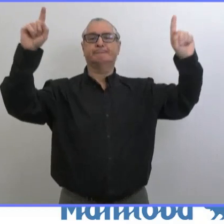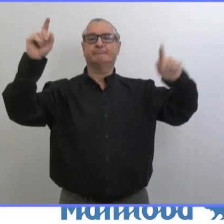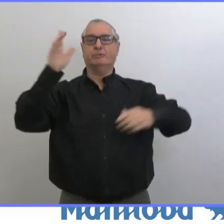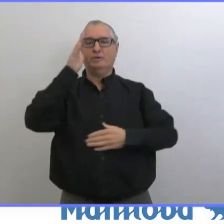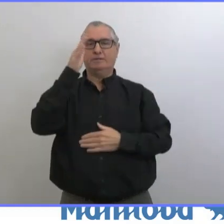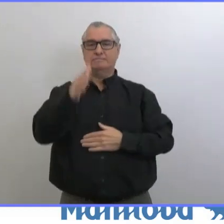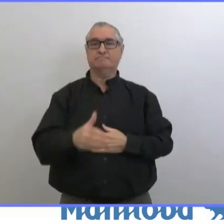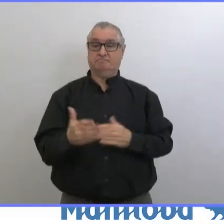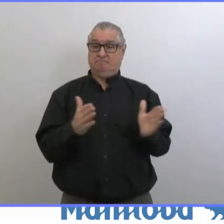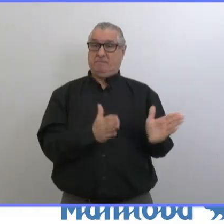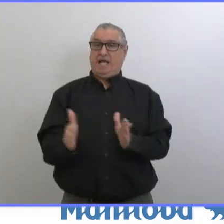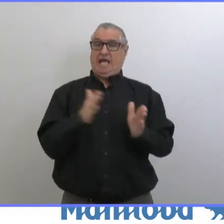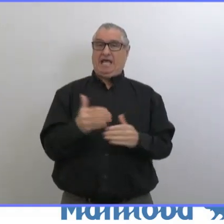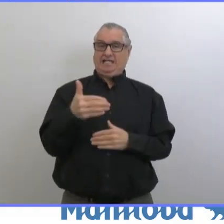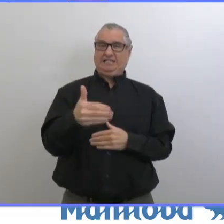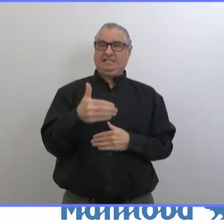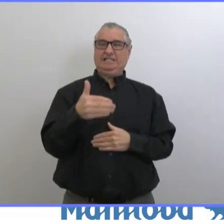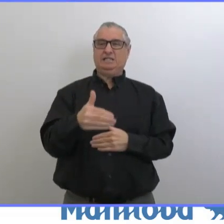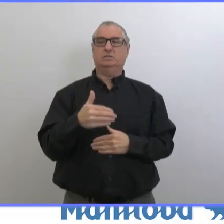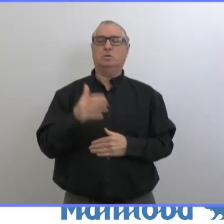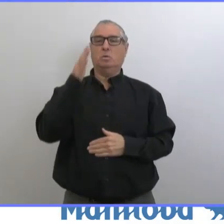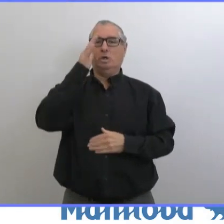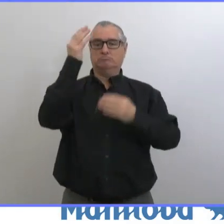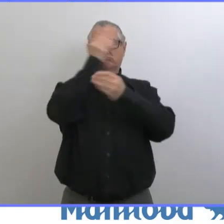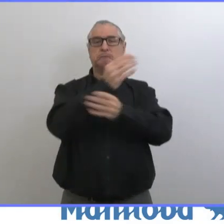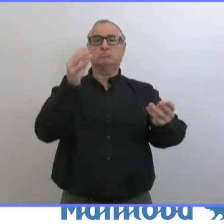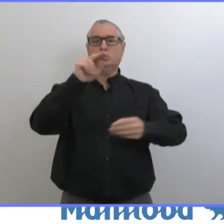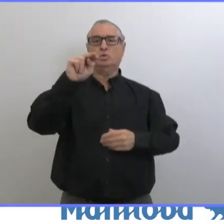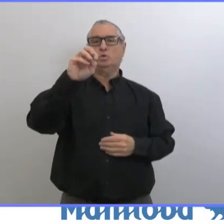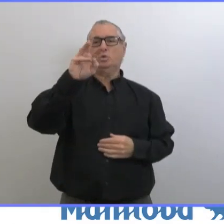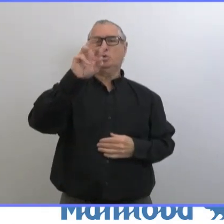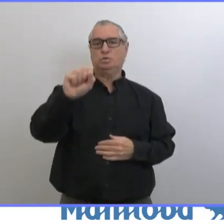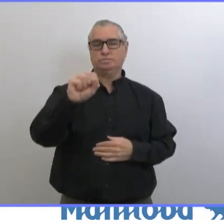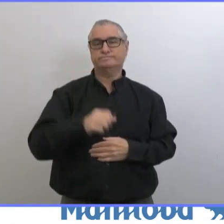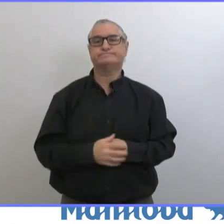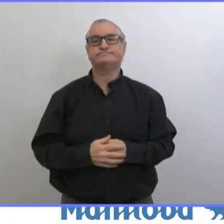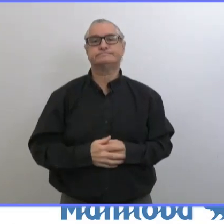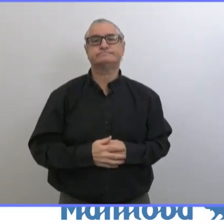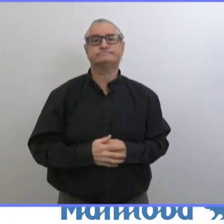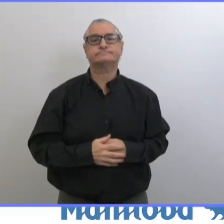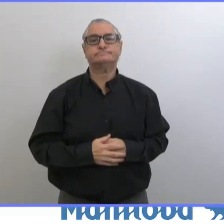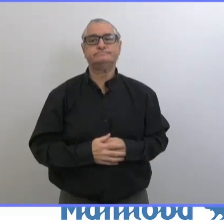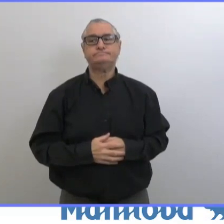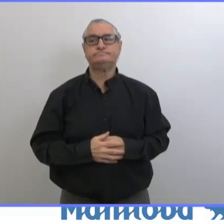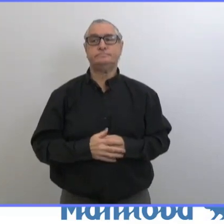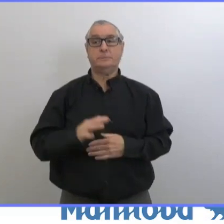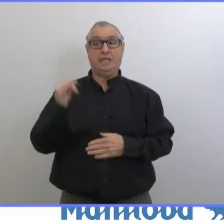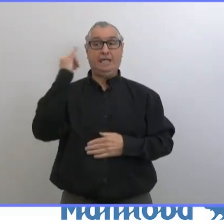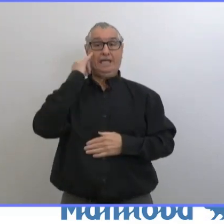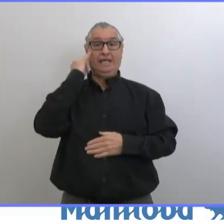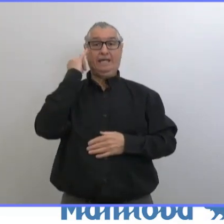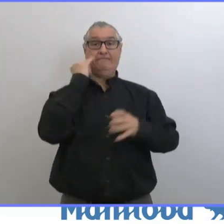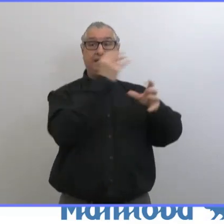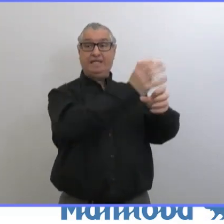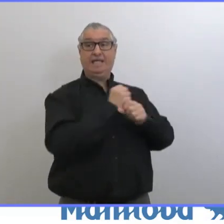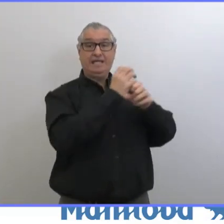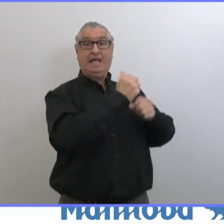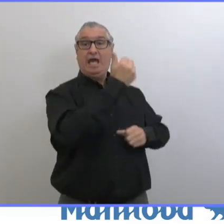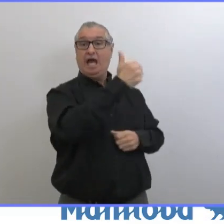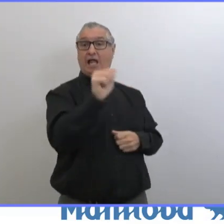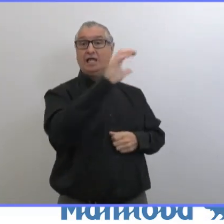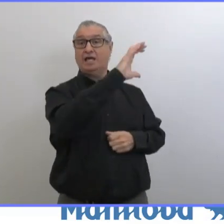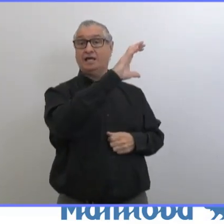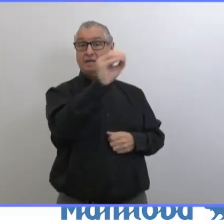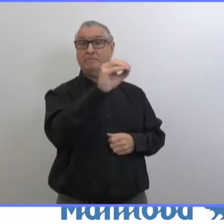réussite. Et on aura plus de nouvelles dans les jours à venir. Et voici comment on va pouvoir distribuer des